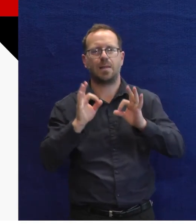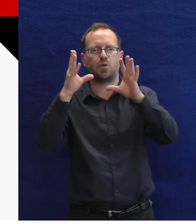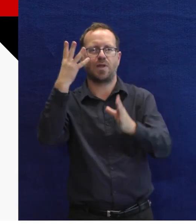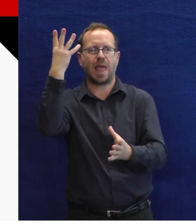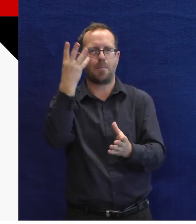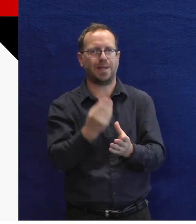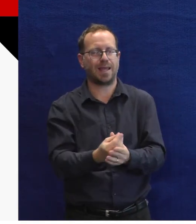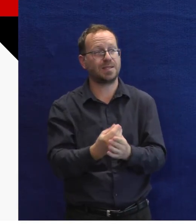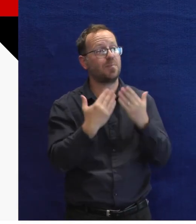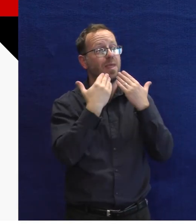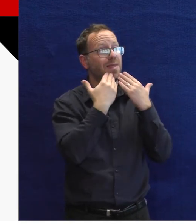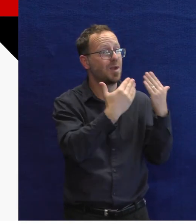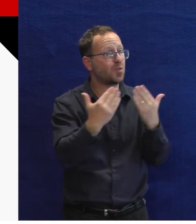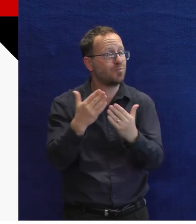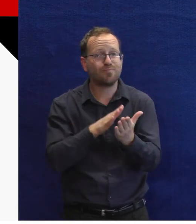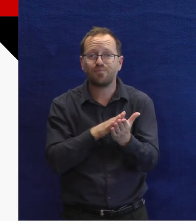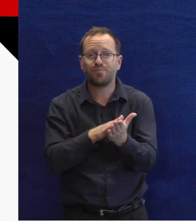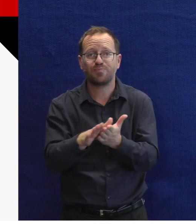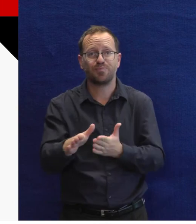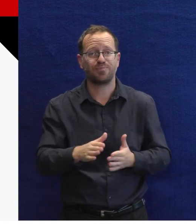aplikaci testovat a zlepšovat.